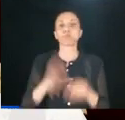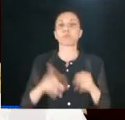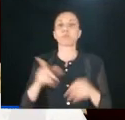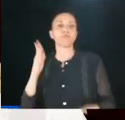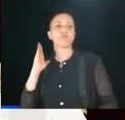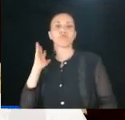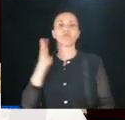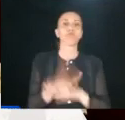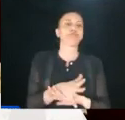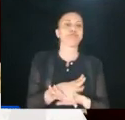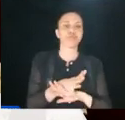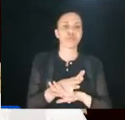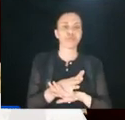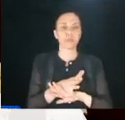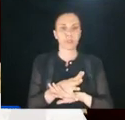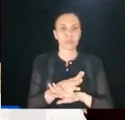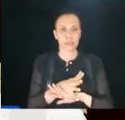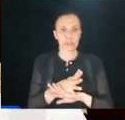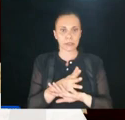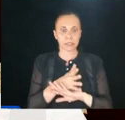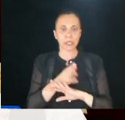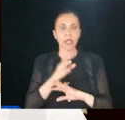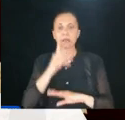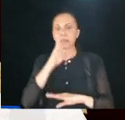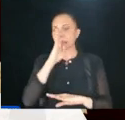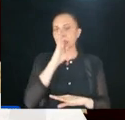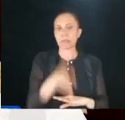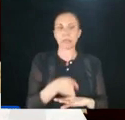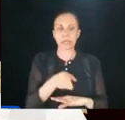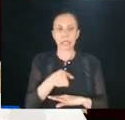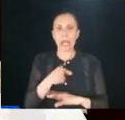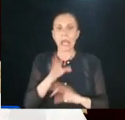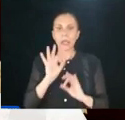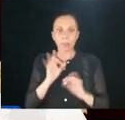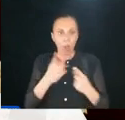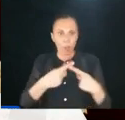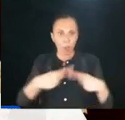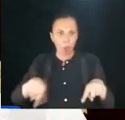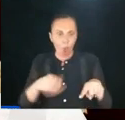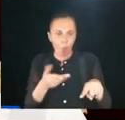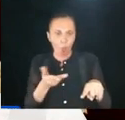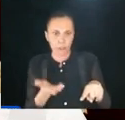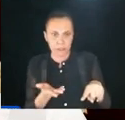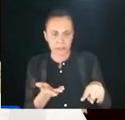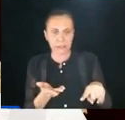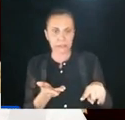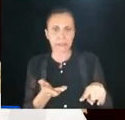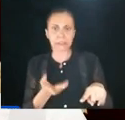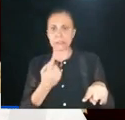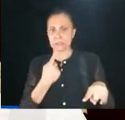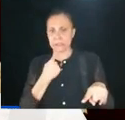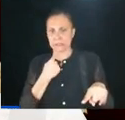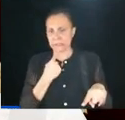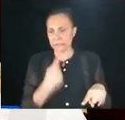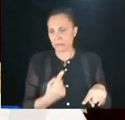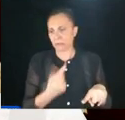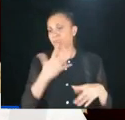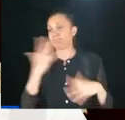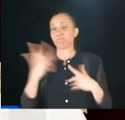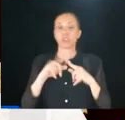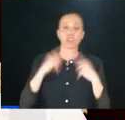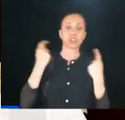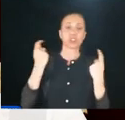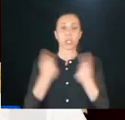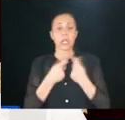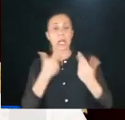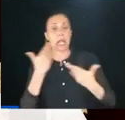'entrata a gamba tesa, un'entrata a gamba tesa proprio diretta sul suo consiglio, dicendo delle